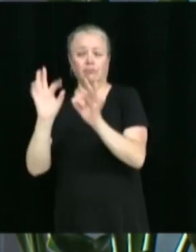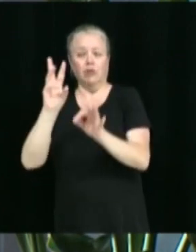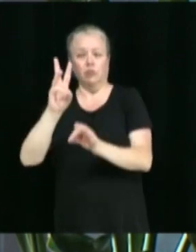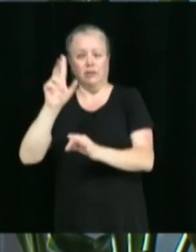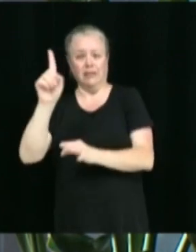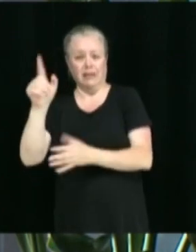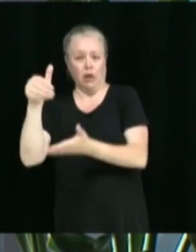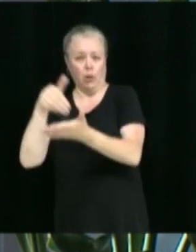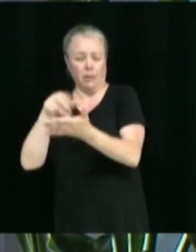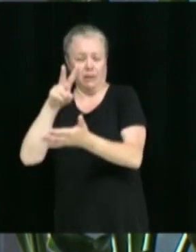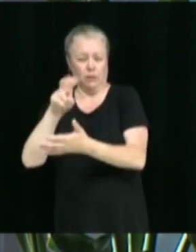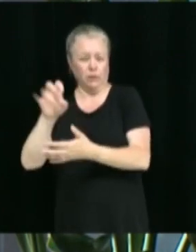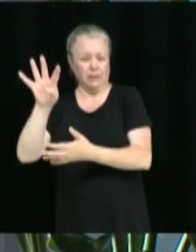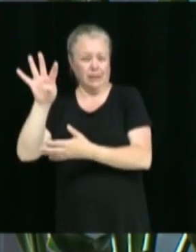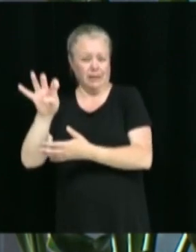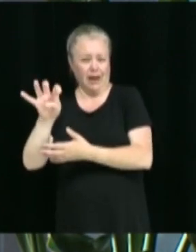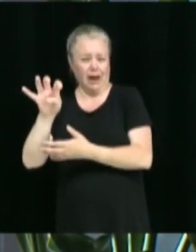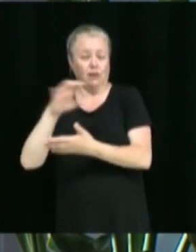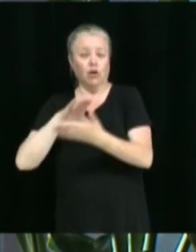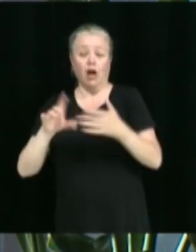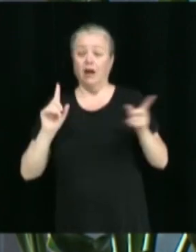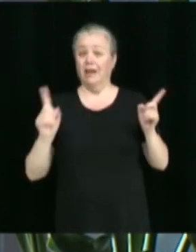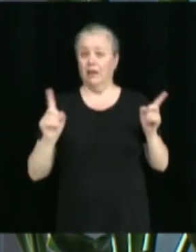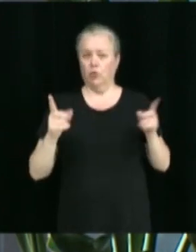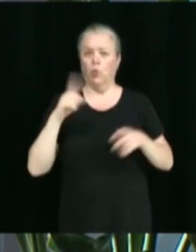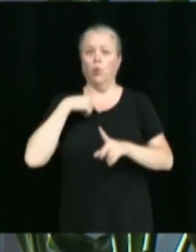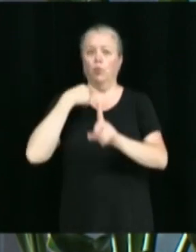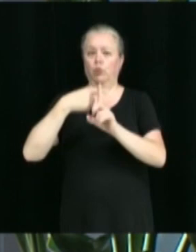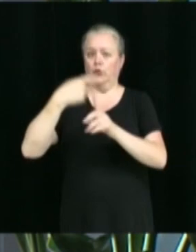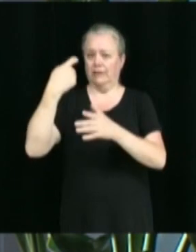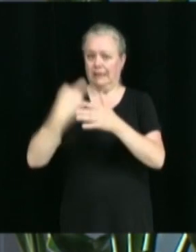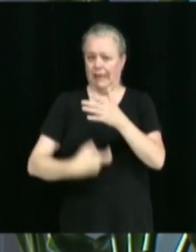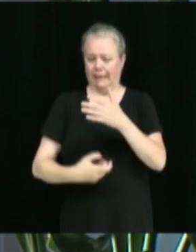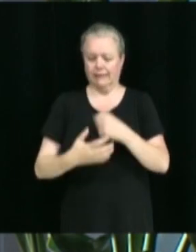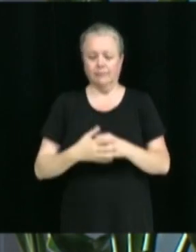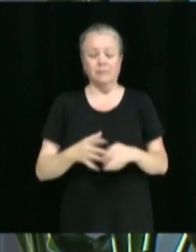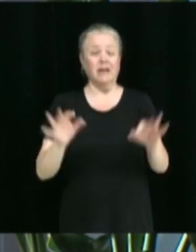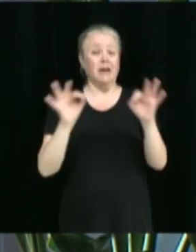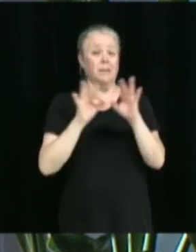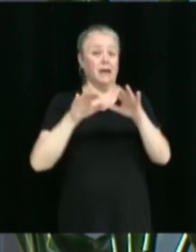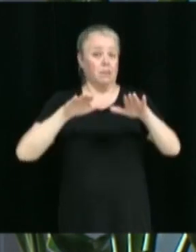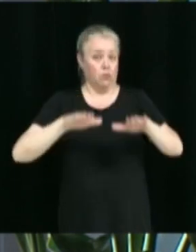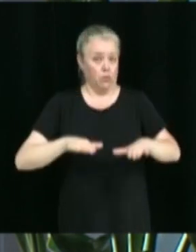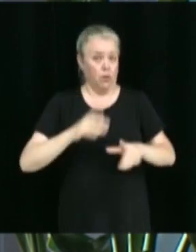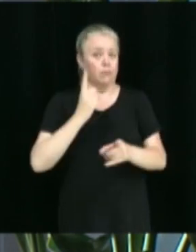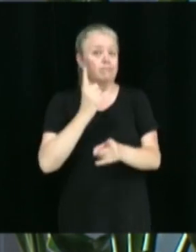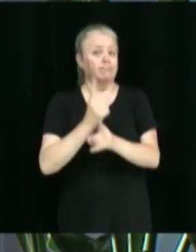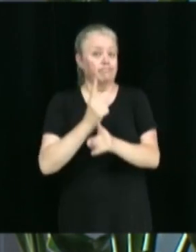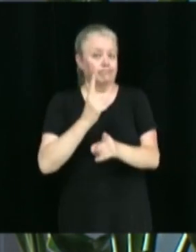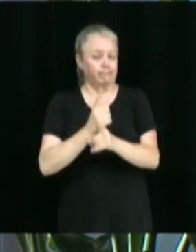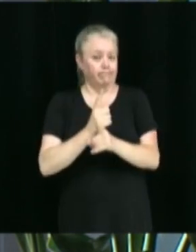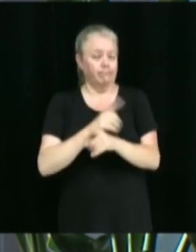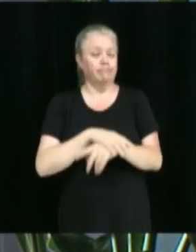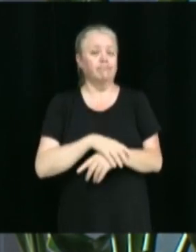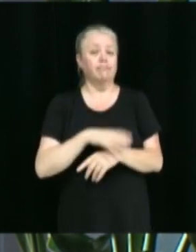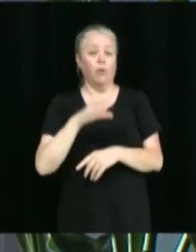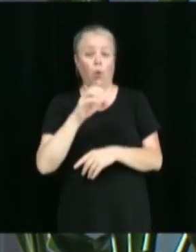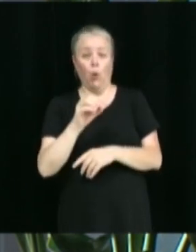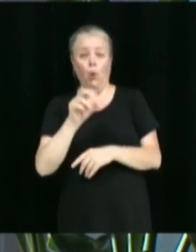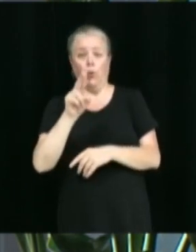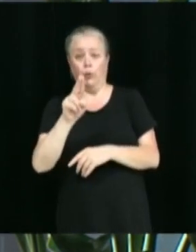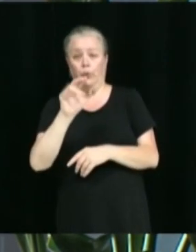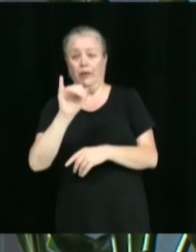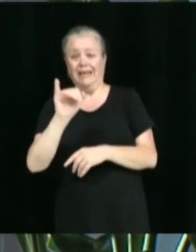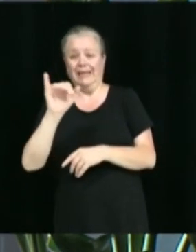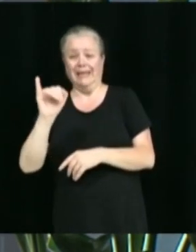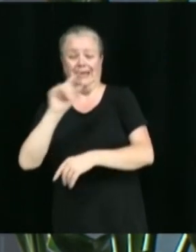$, tous taxes exclus. Tandis que la soumission la plus basse est conforme, il y a lieu d'accepter la soumission de OUI